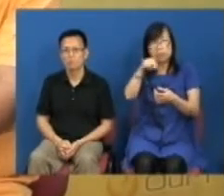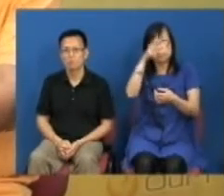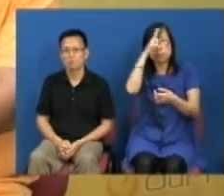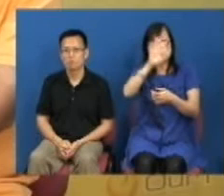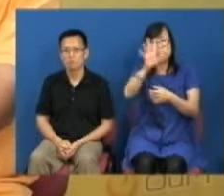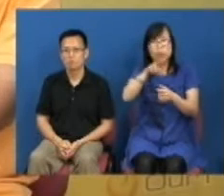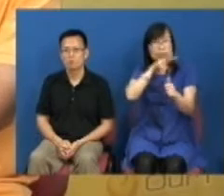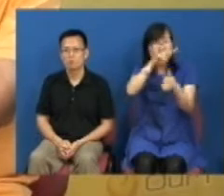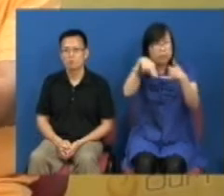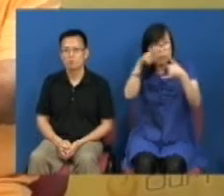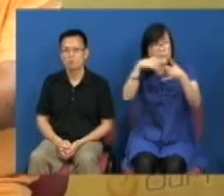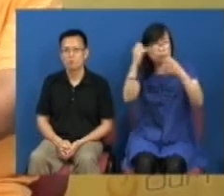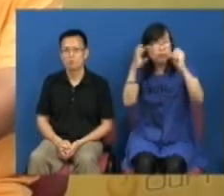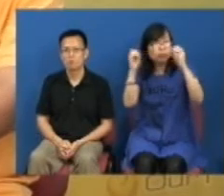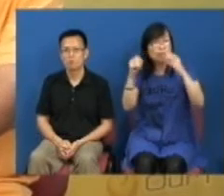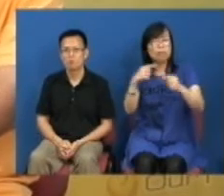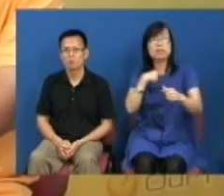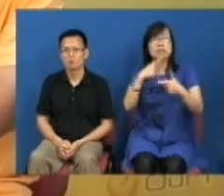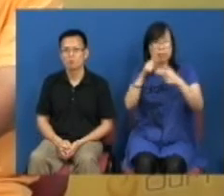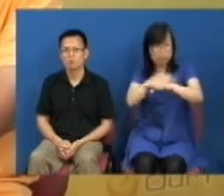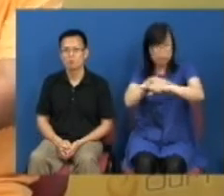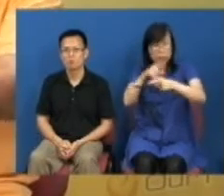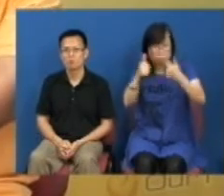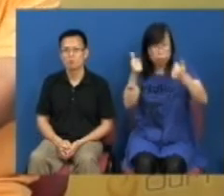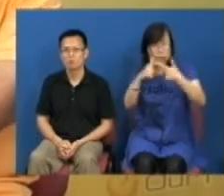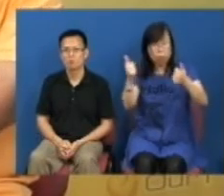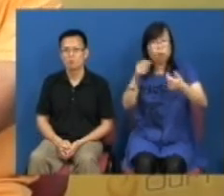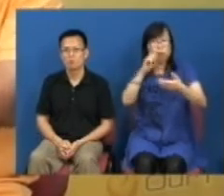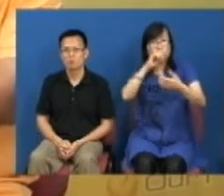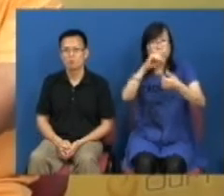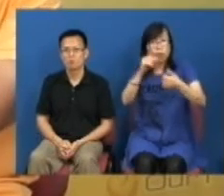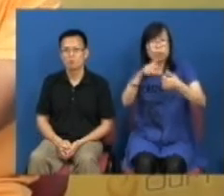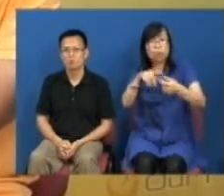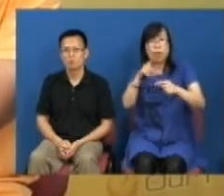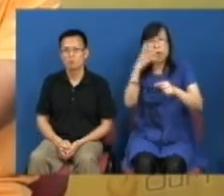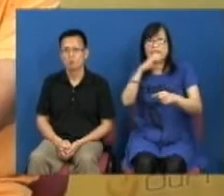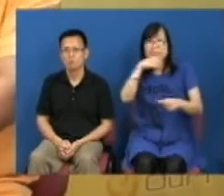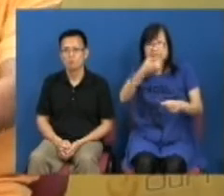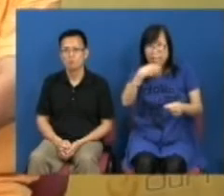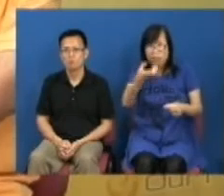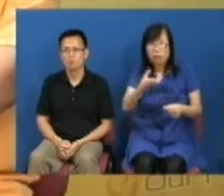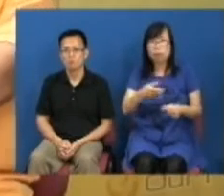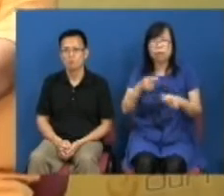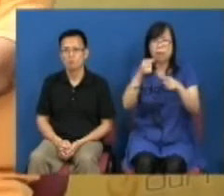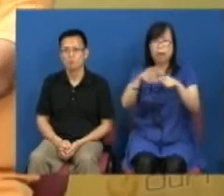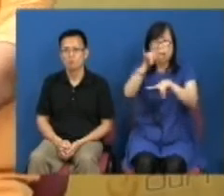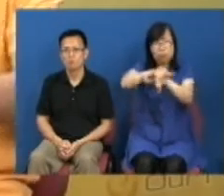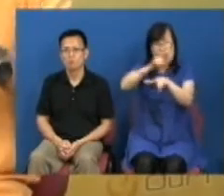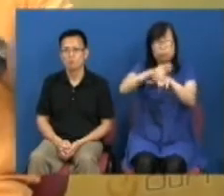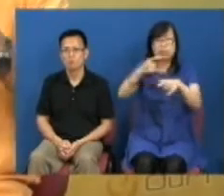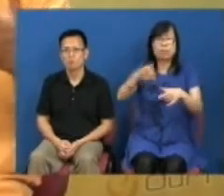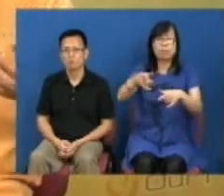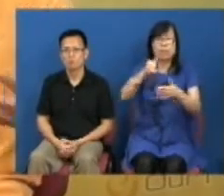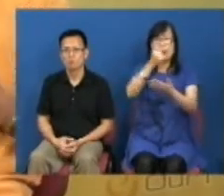实施了十年应该是一个适当的时候去检讨生果金也是中援金也是所以才有这个全民退保